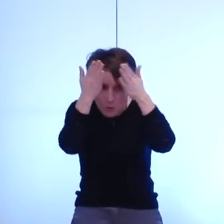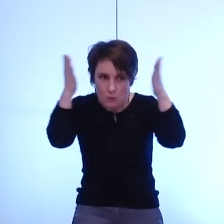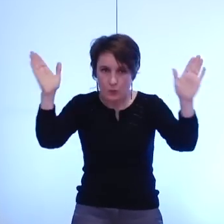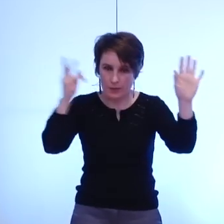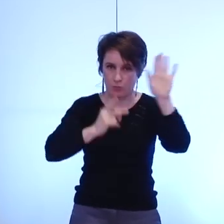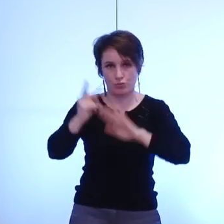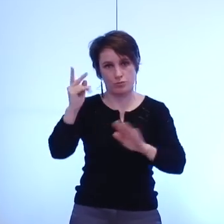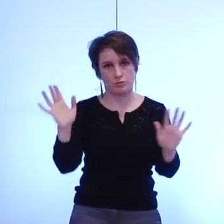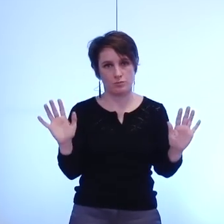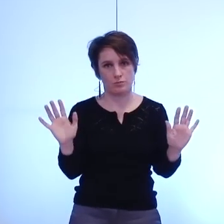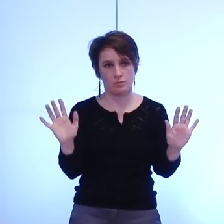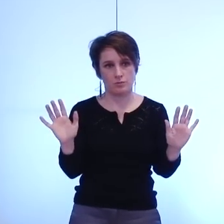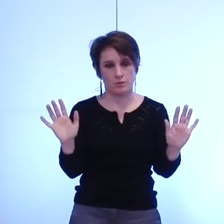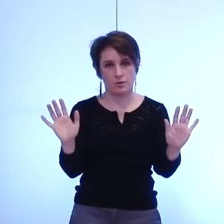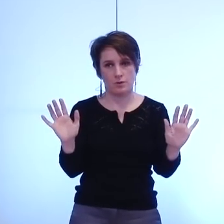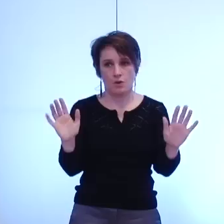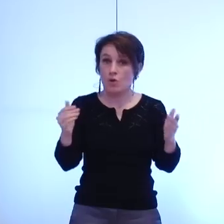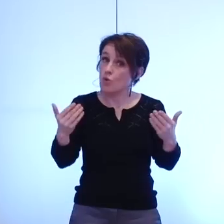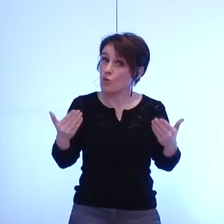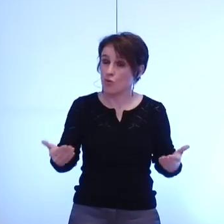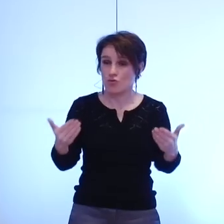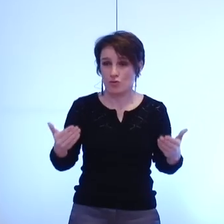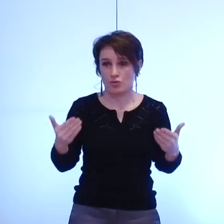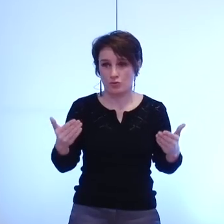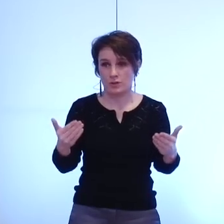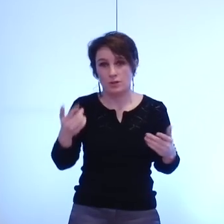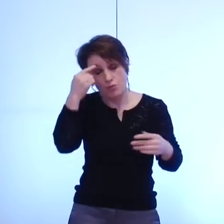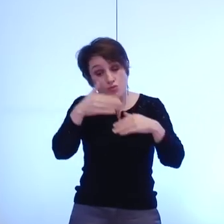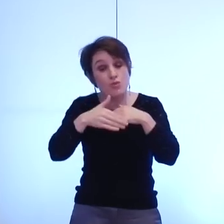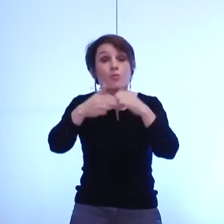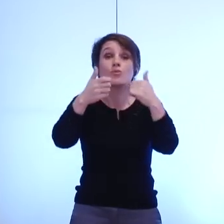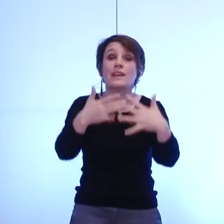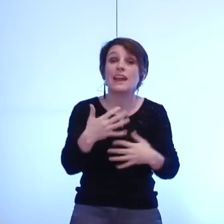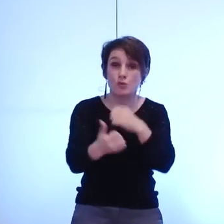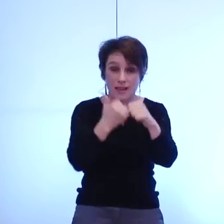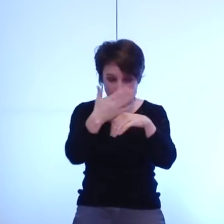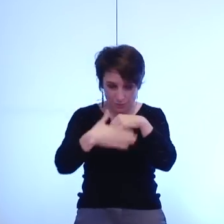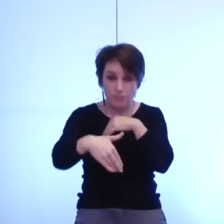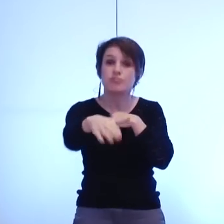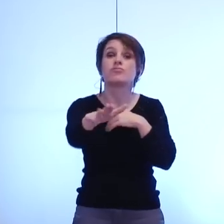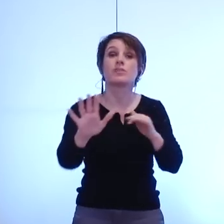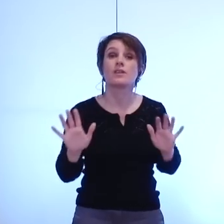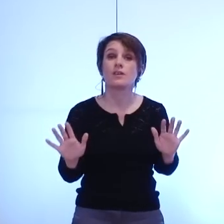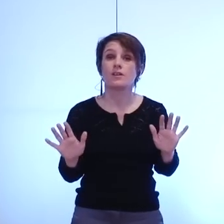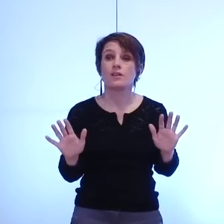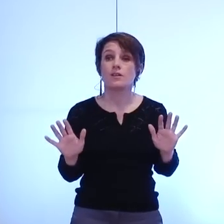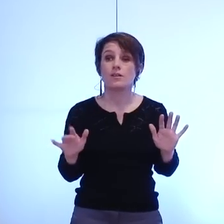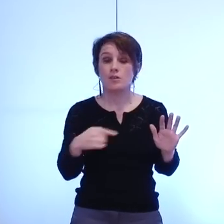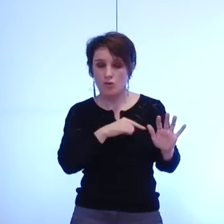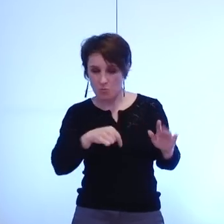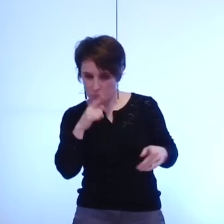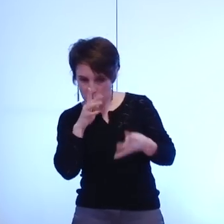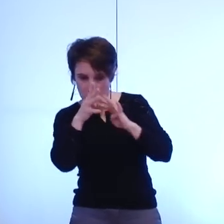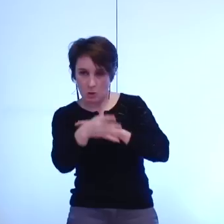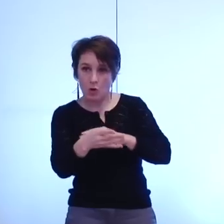mais encore une fois aujourd'hui ce qui nous attend pour les années qui viennent si nous considérons que ce service